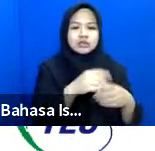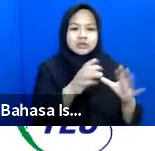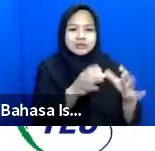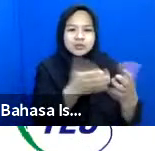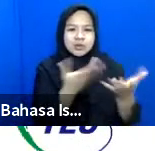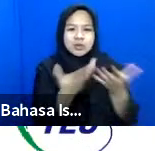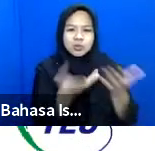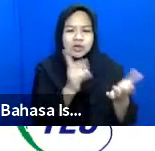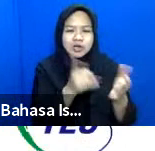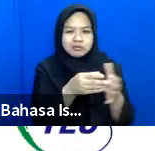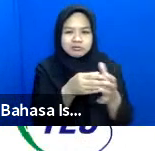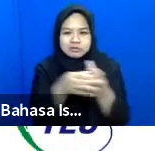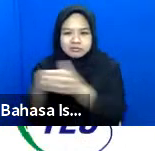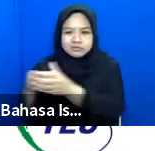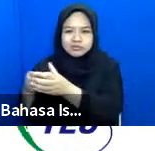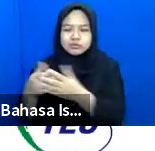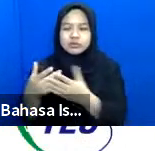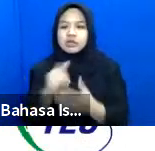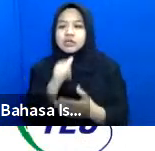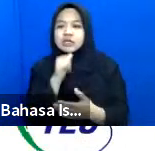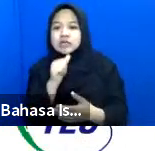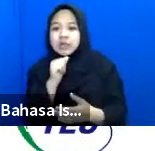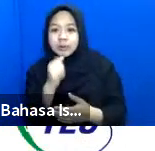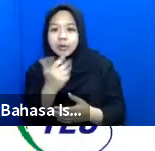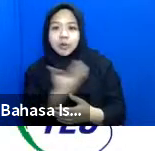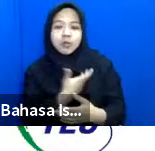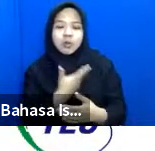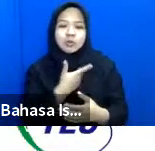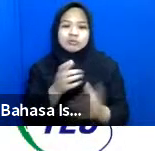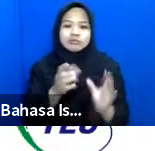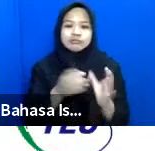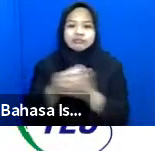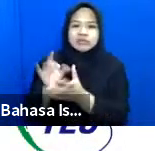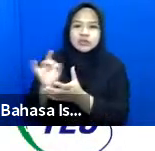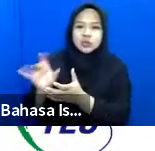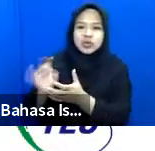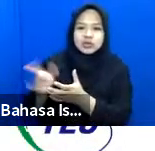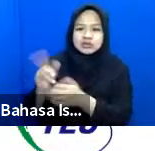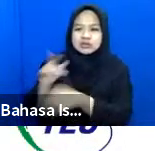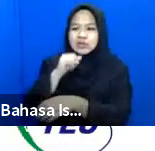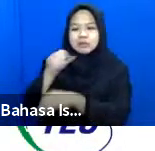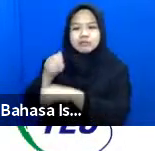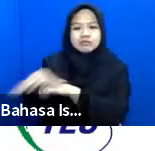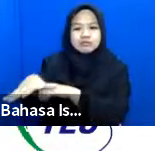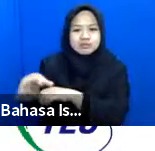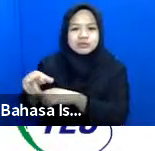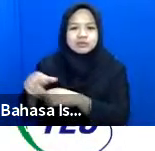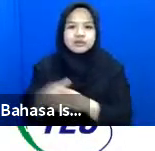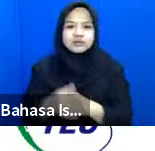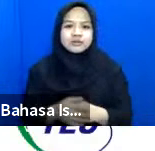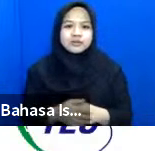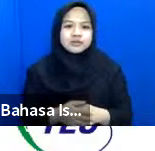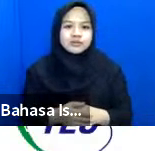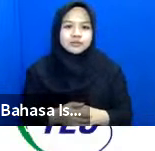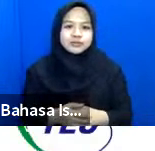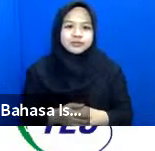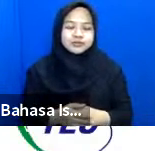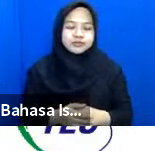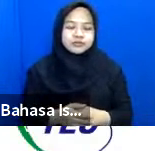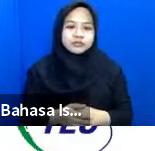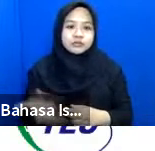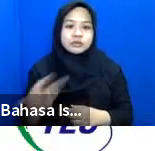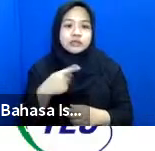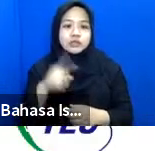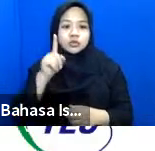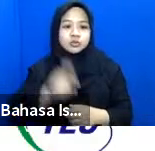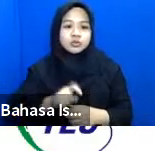atau pengabaian dan siapa yang akan dikecualikan sebagai akibatnya siapa yang akan dikecualikan sebagai akibatnya kemudian kita juga